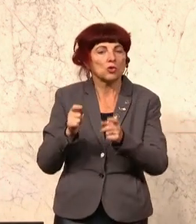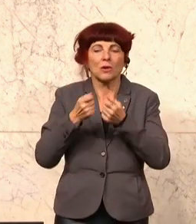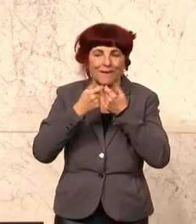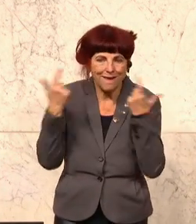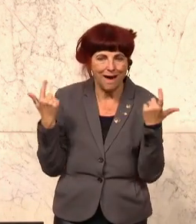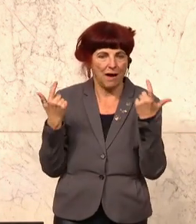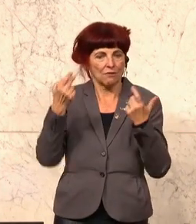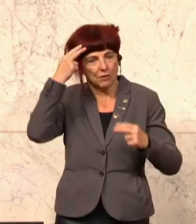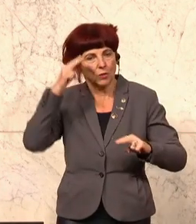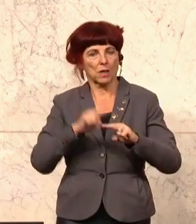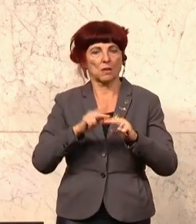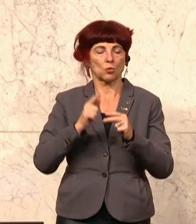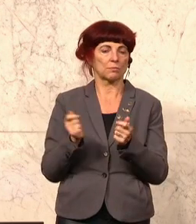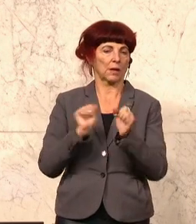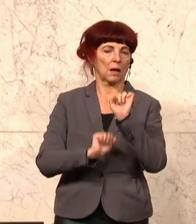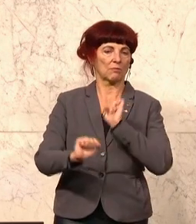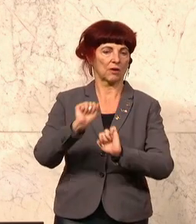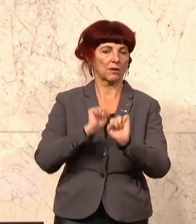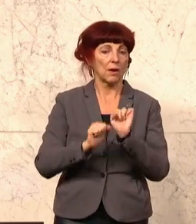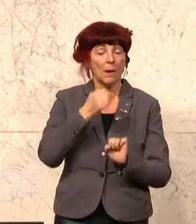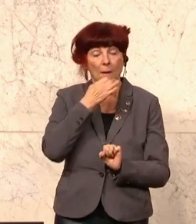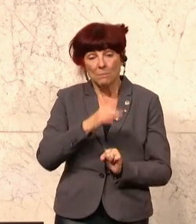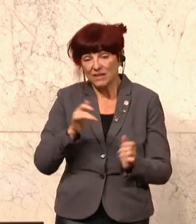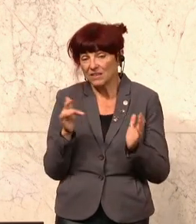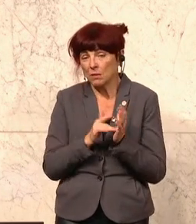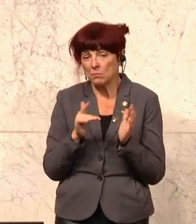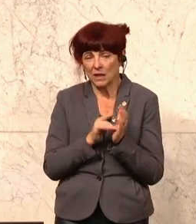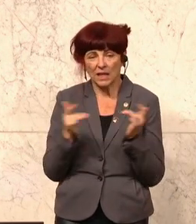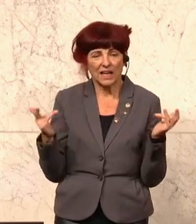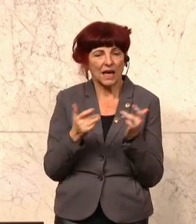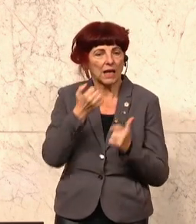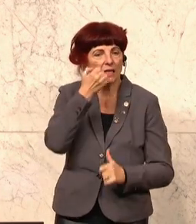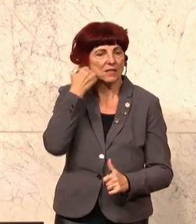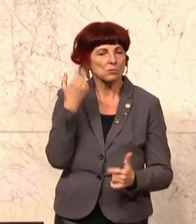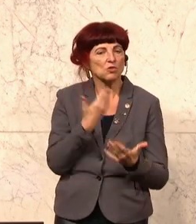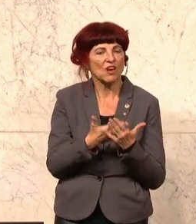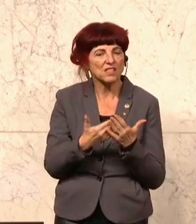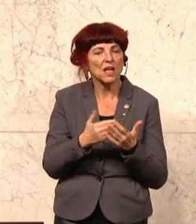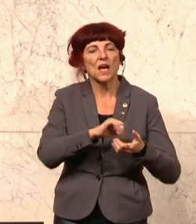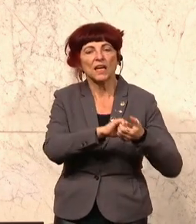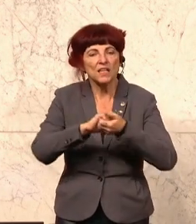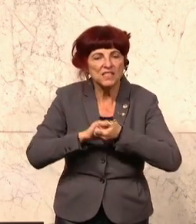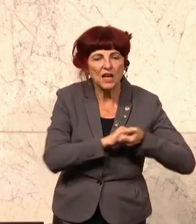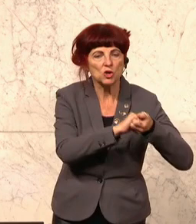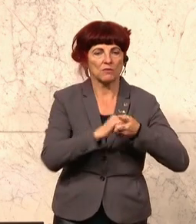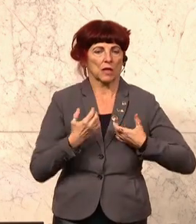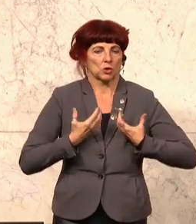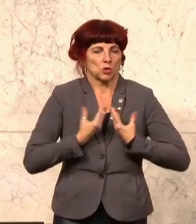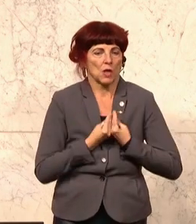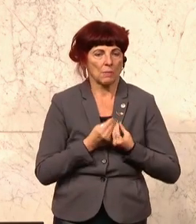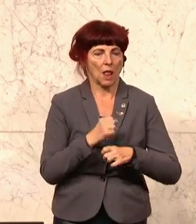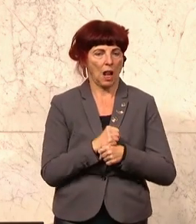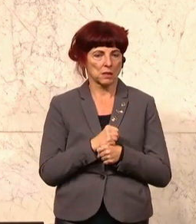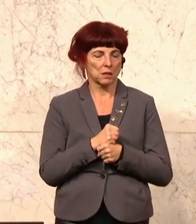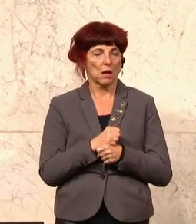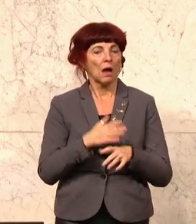bekämpft. Das beste Mittel gegen Extremismus ist der gesellschaftliche Zusammenhalt mit aller Vielfalt, mit allen Unterschieden und mit aller